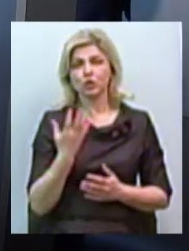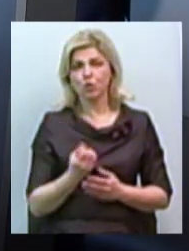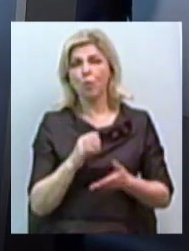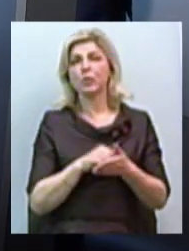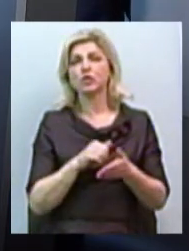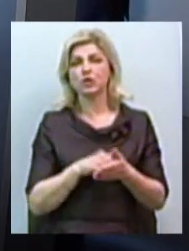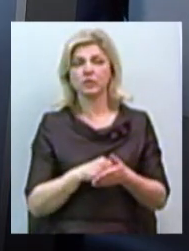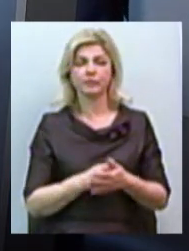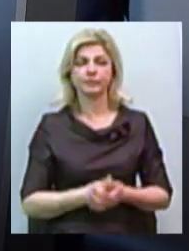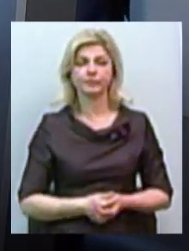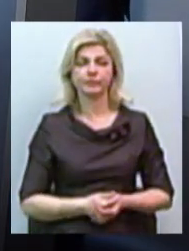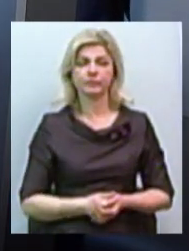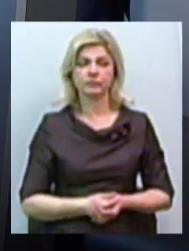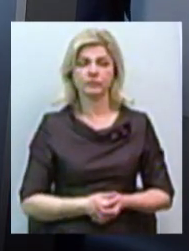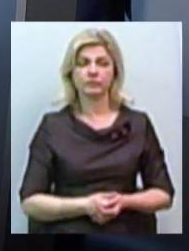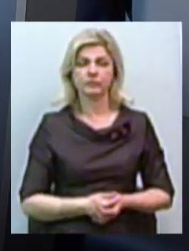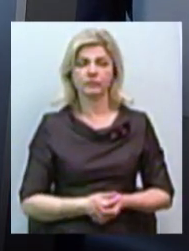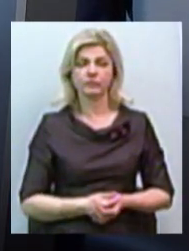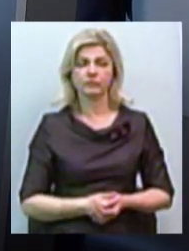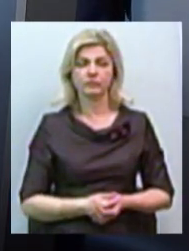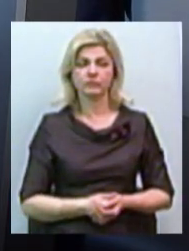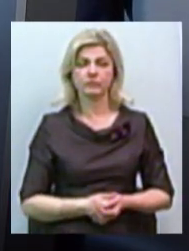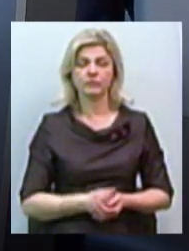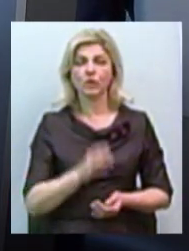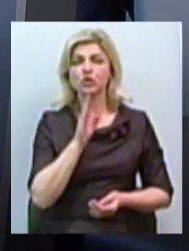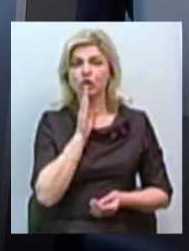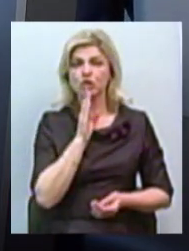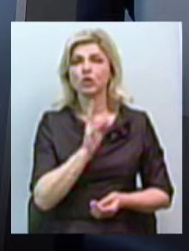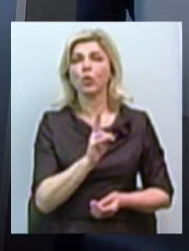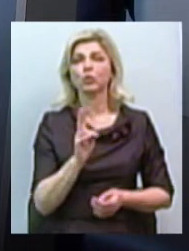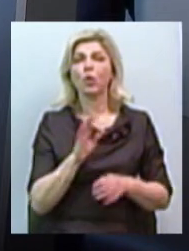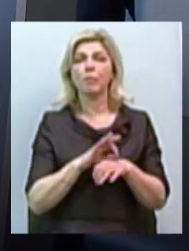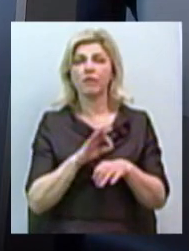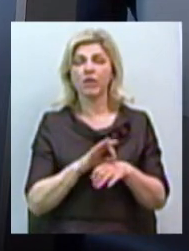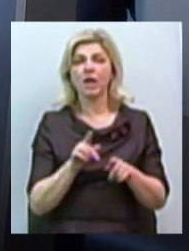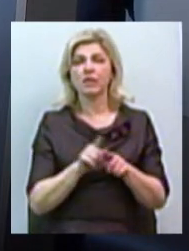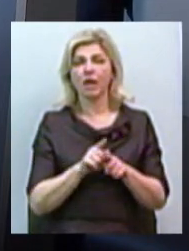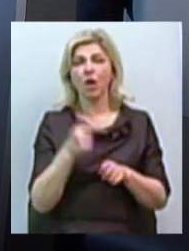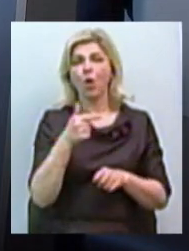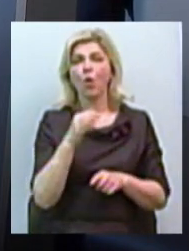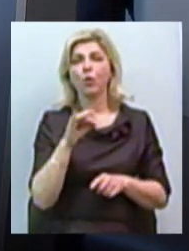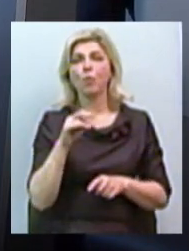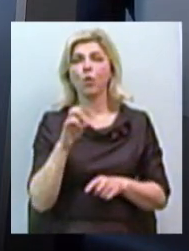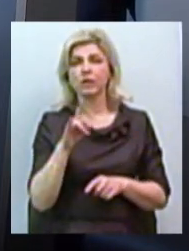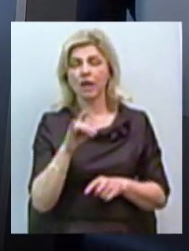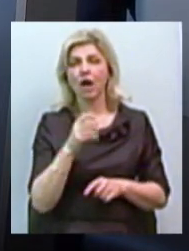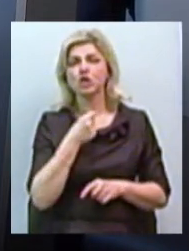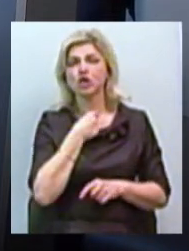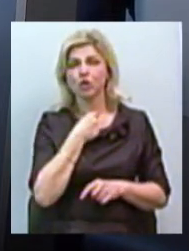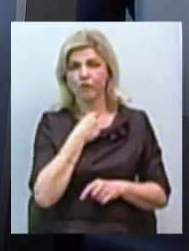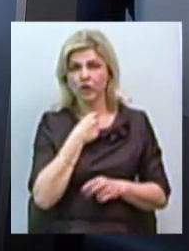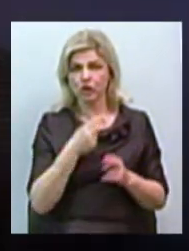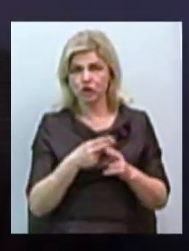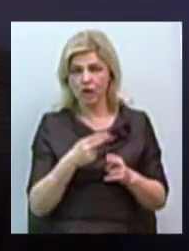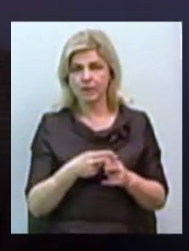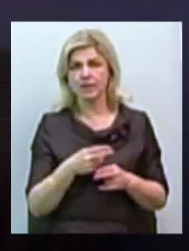фонові заболівання, жінки, які болеють такими гормональними заболіваннями, як щитовідні желези,